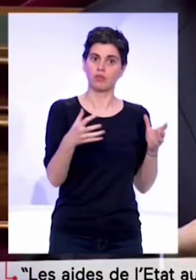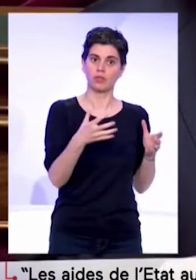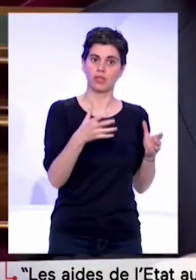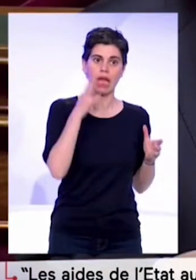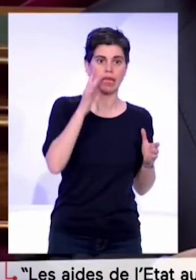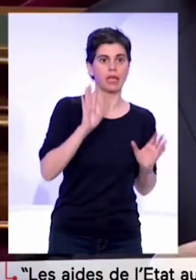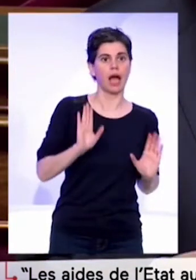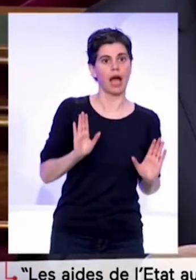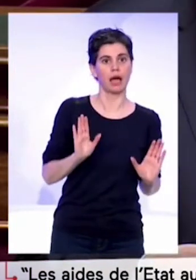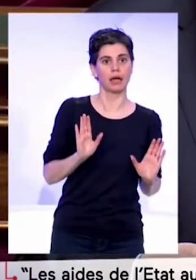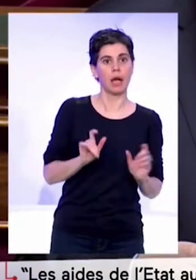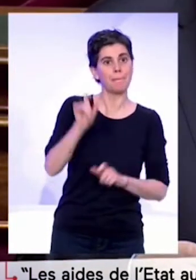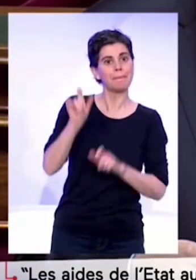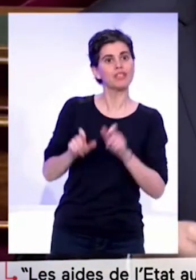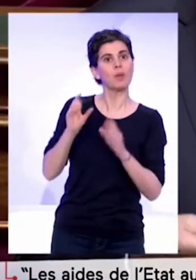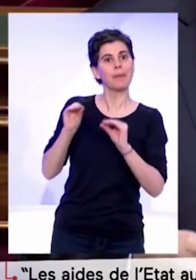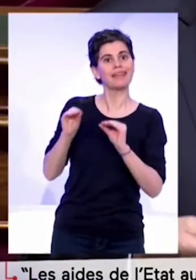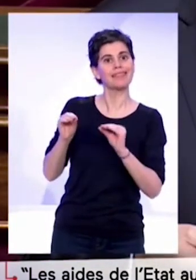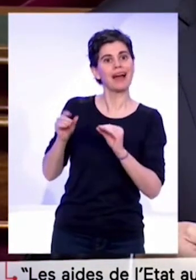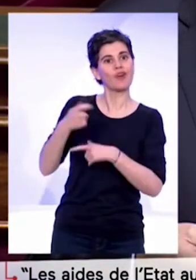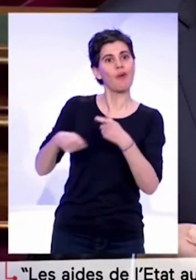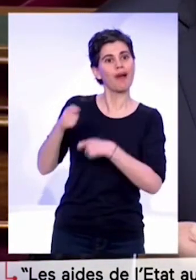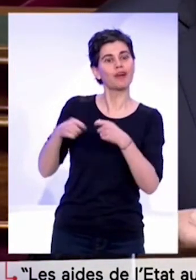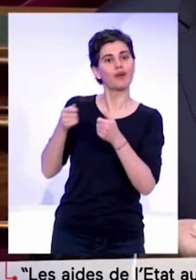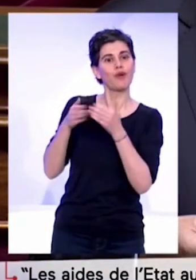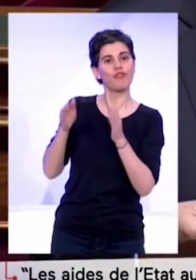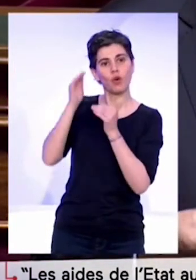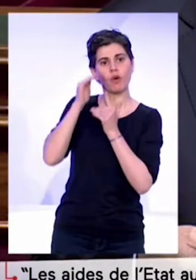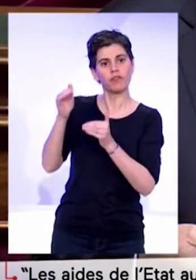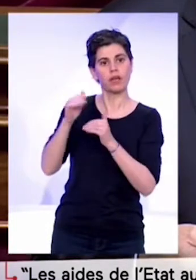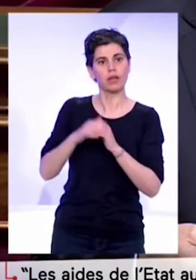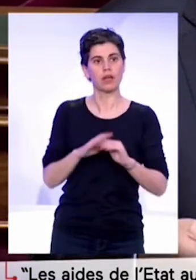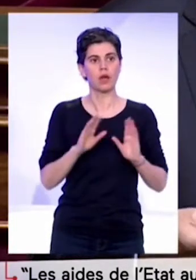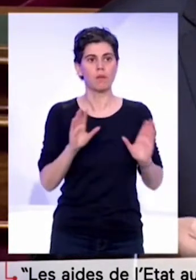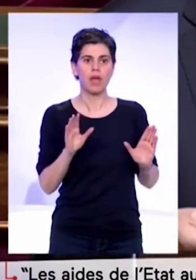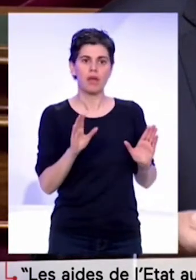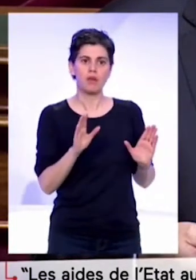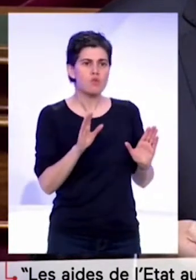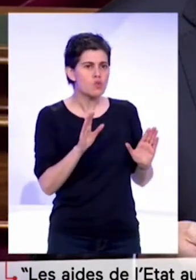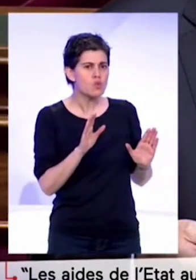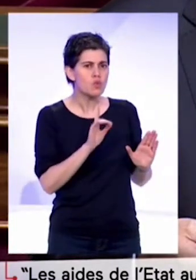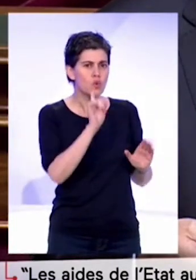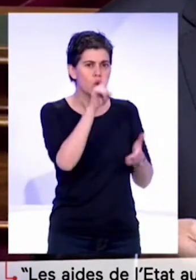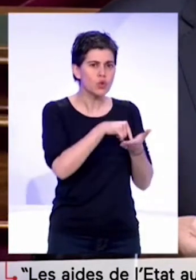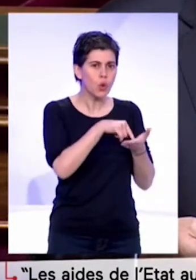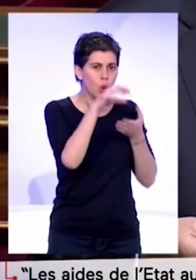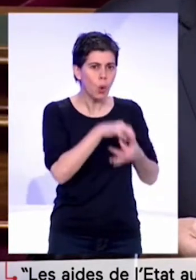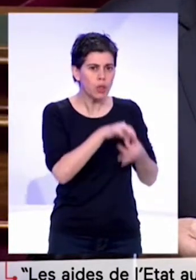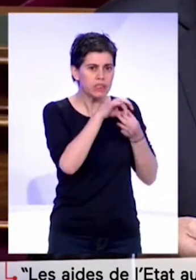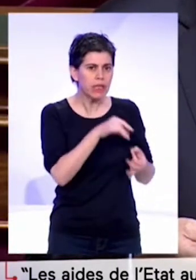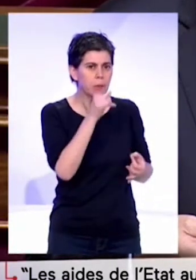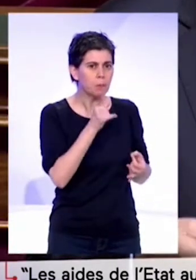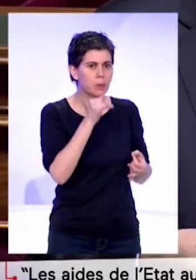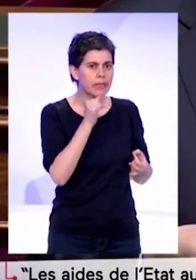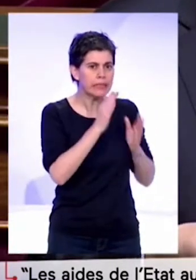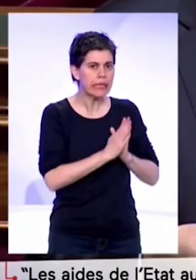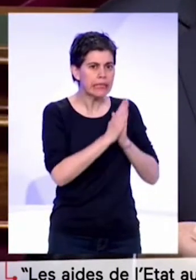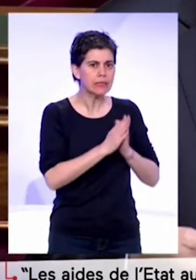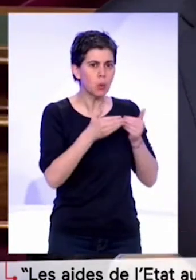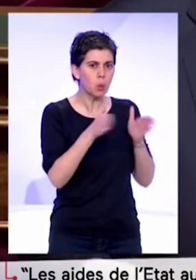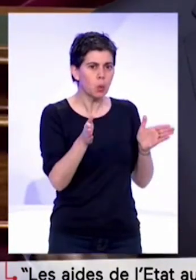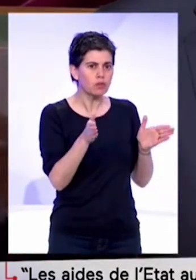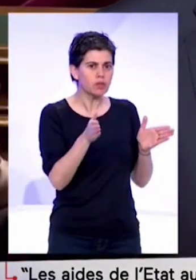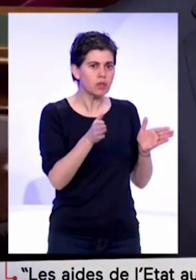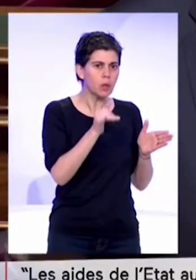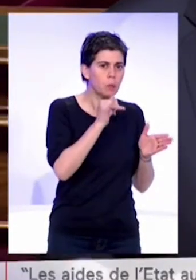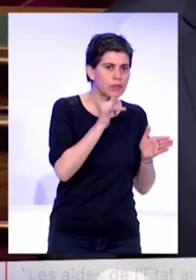confiance aux commerçants pour y ouvrir, mais on ne fait pas confiance aux officiants des cultes pour ouvrir de petites églises, de petits